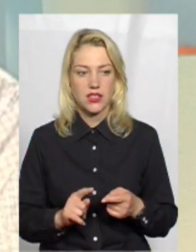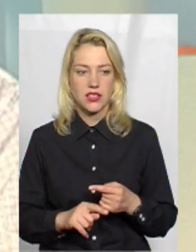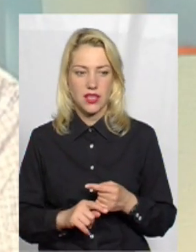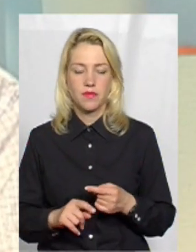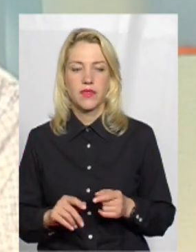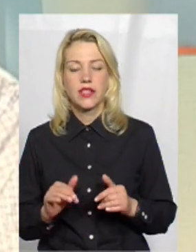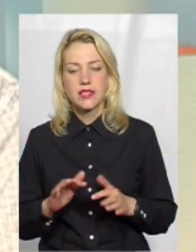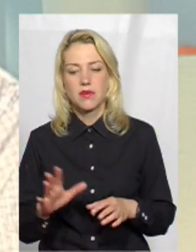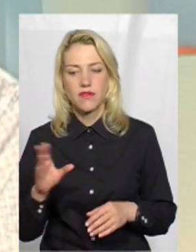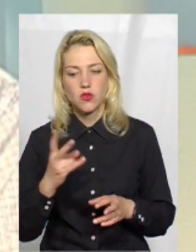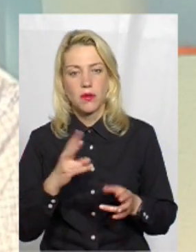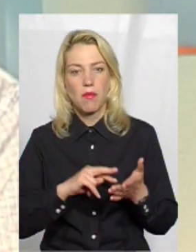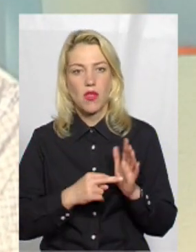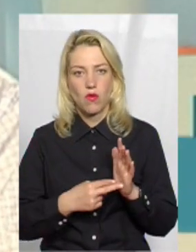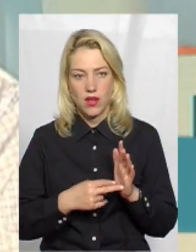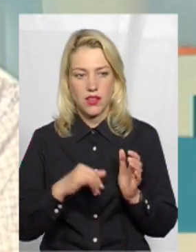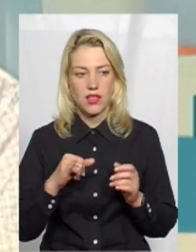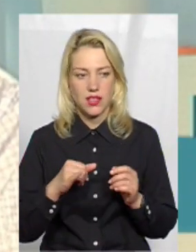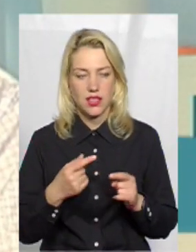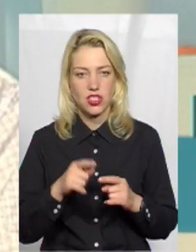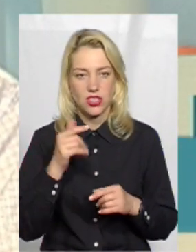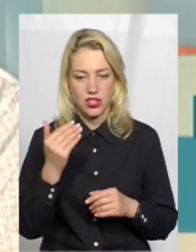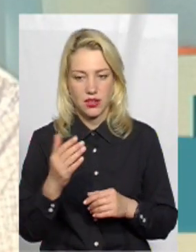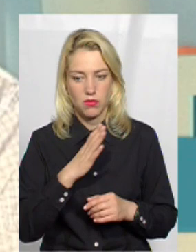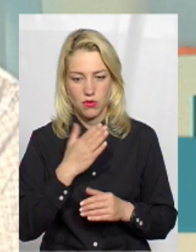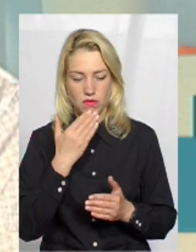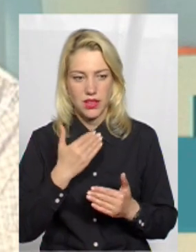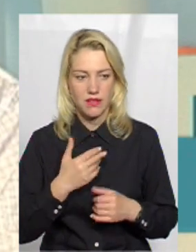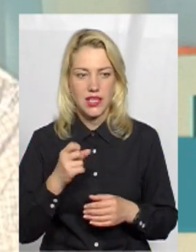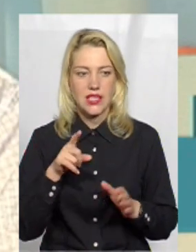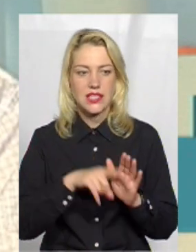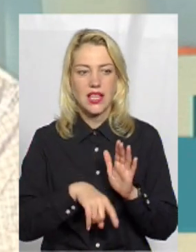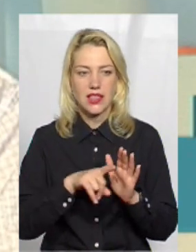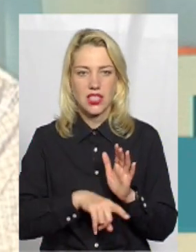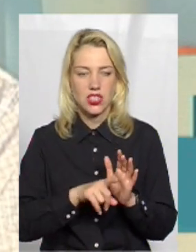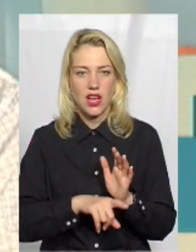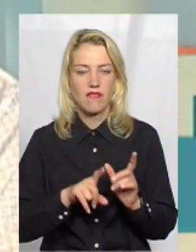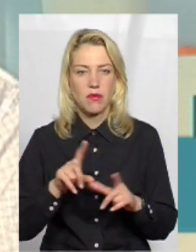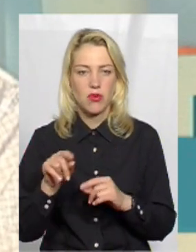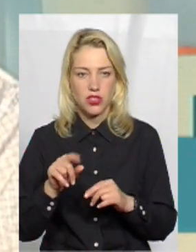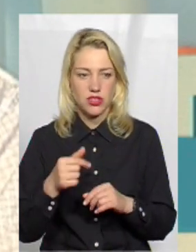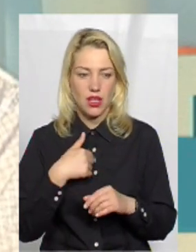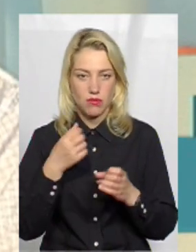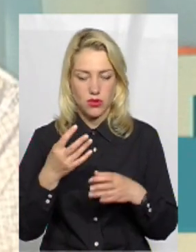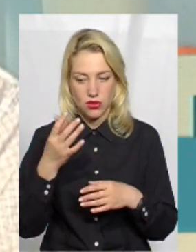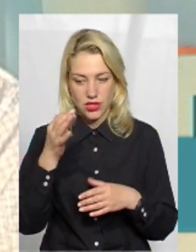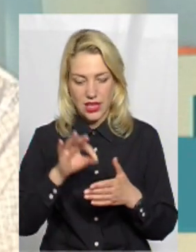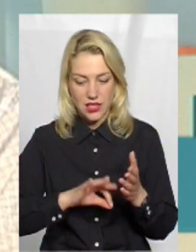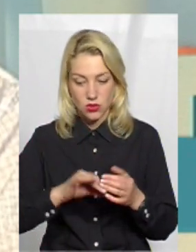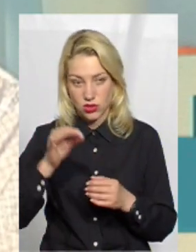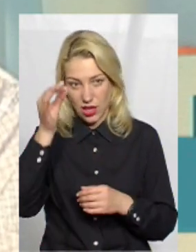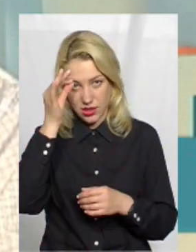справа планування. І, ось, до речі, ти запитував за дешеві поїздки, я просто одразу згадала,